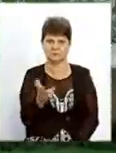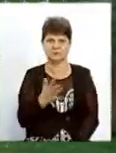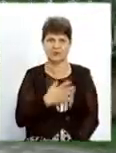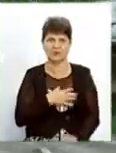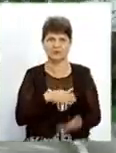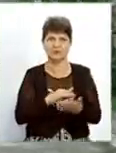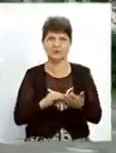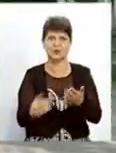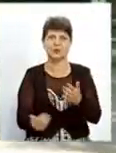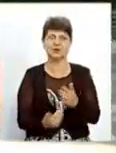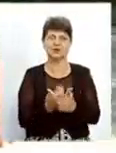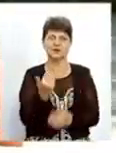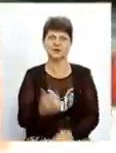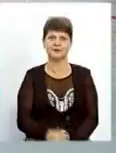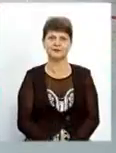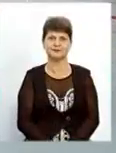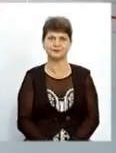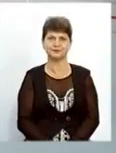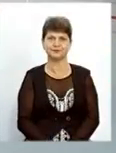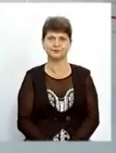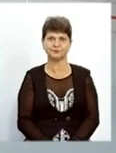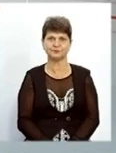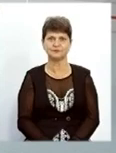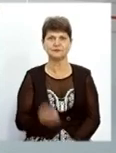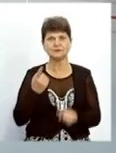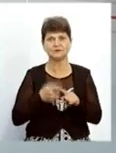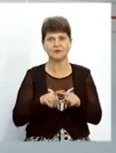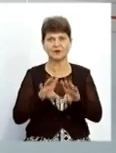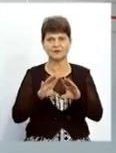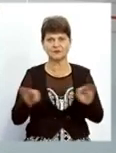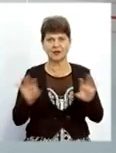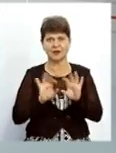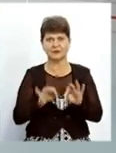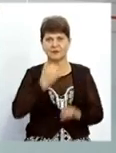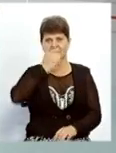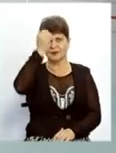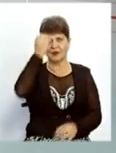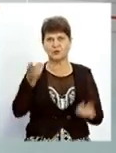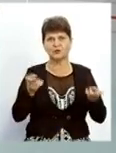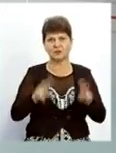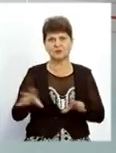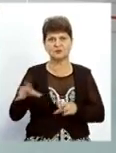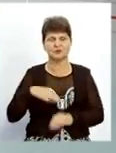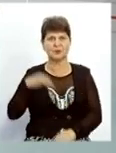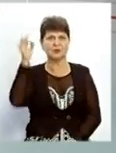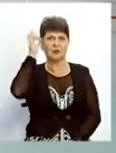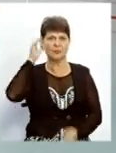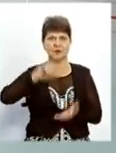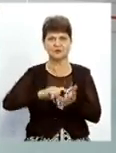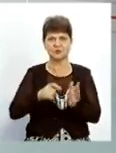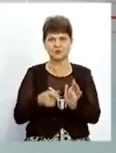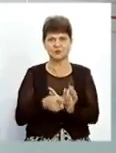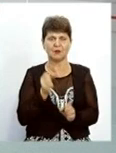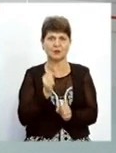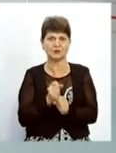Гетьман, Валерій Черкашин – Новини. Наразі це вся інформація. Дякую, що залишаєтесь з нами. Нагадаю, що в цій студії разом зі